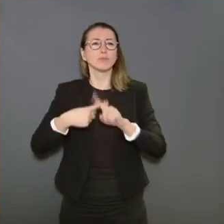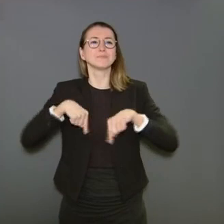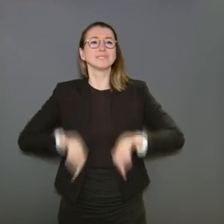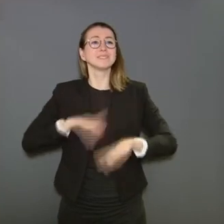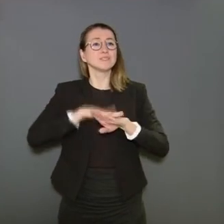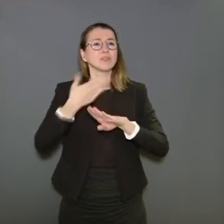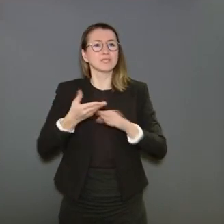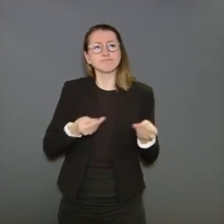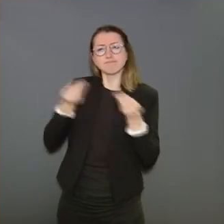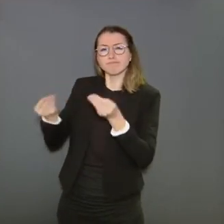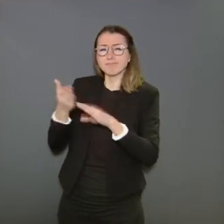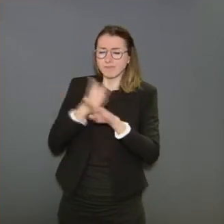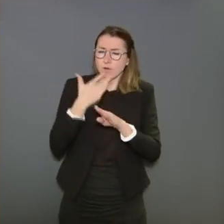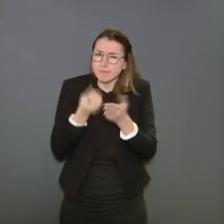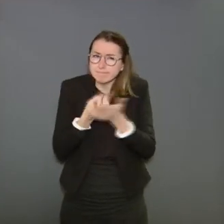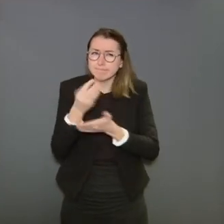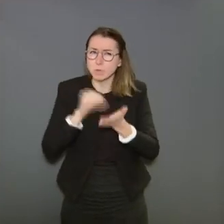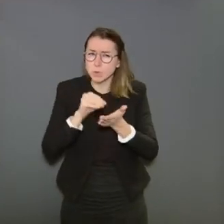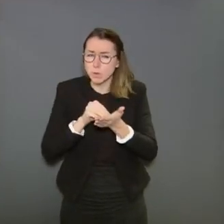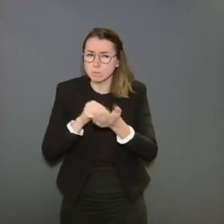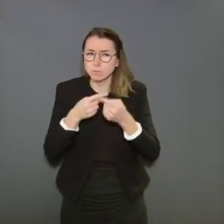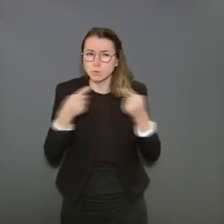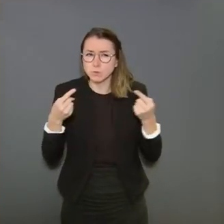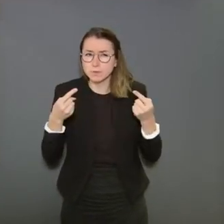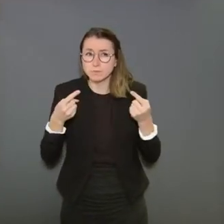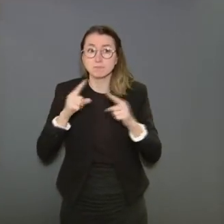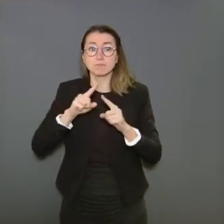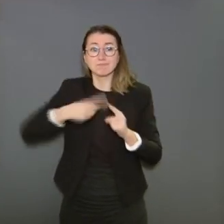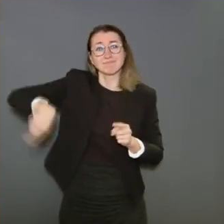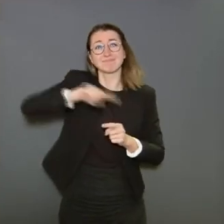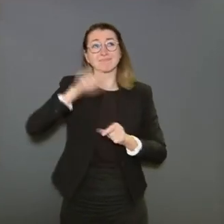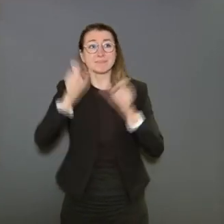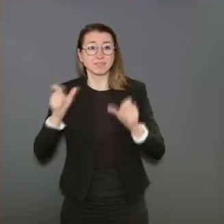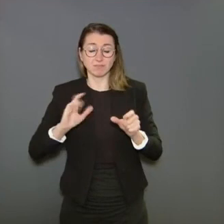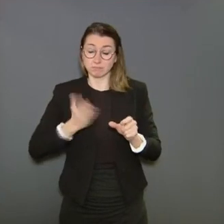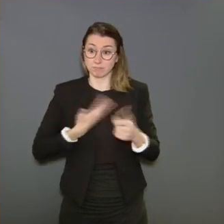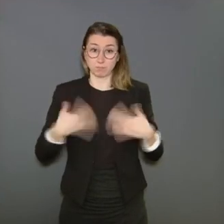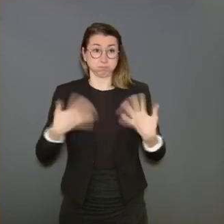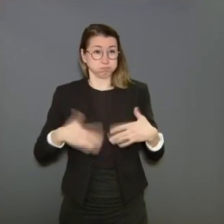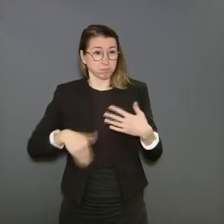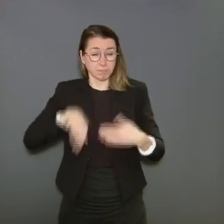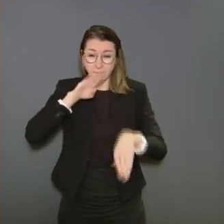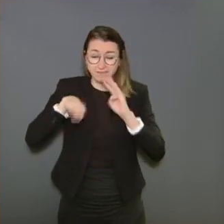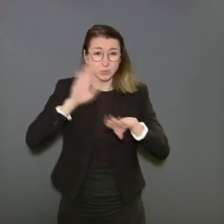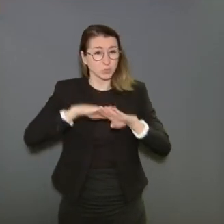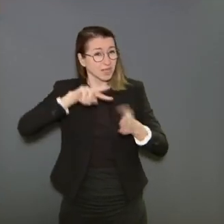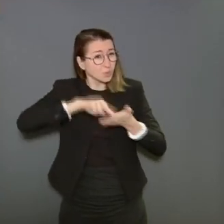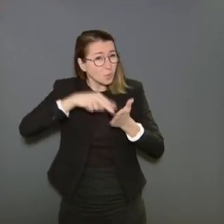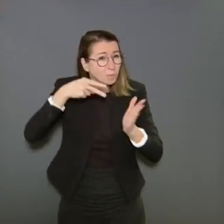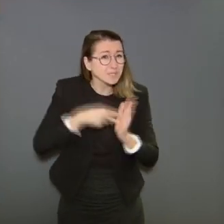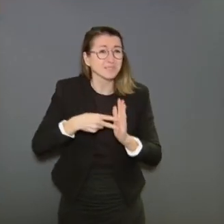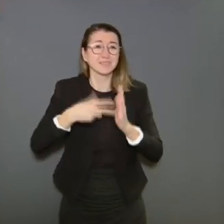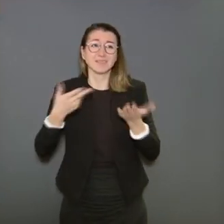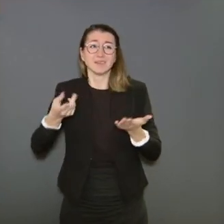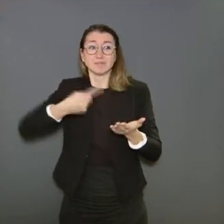A toutes les personnes qui sont touchées sur le plan économique, sachez que nous efforçons au maximum pour leur soutenir.